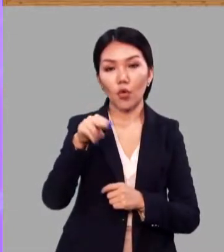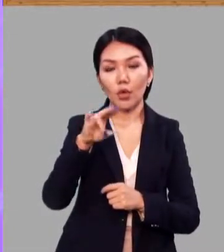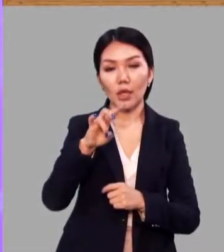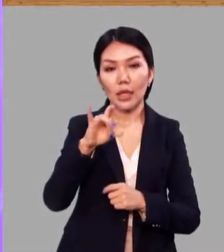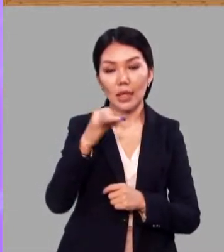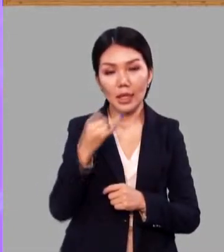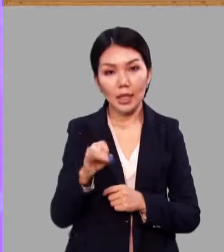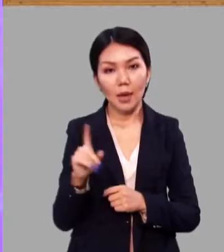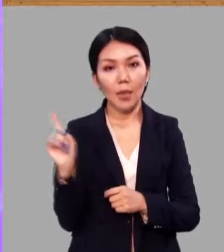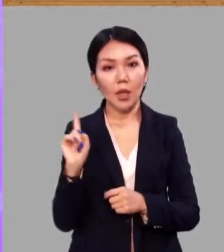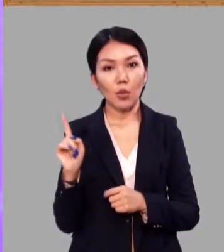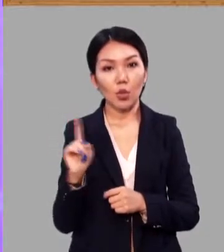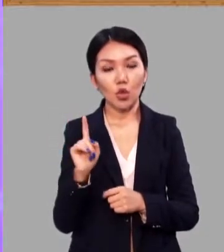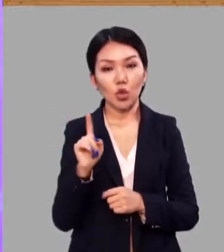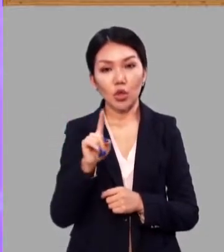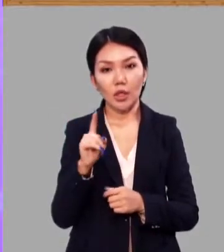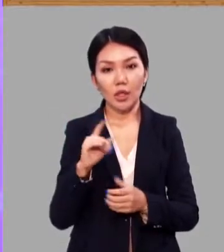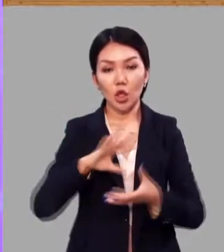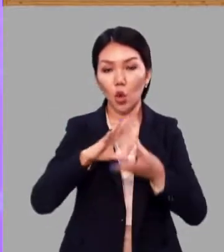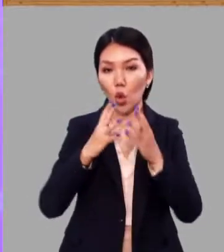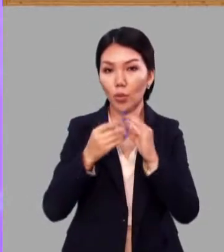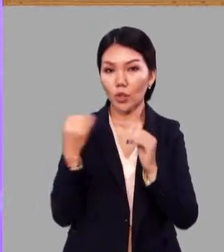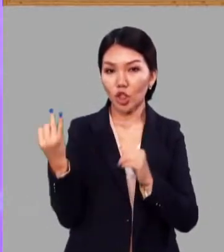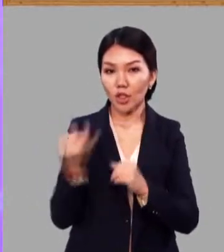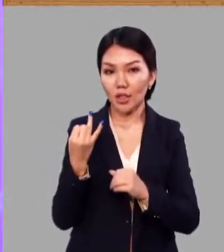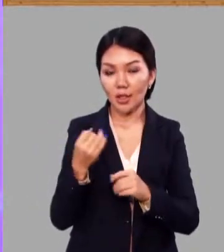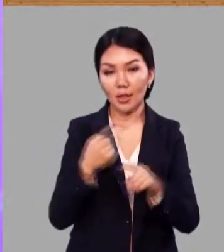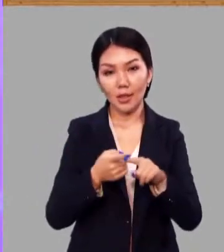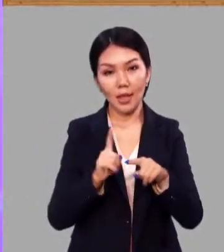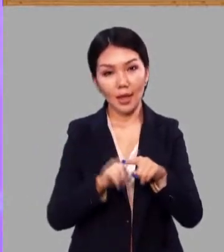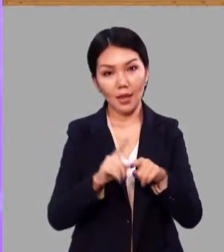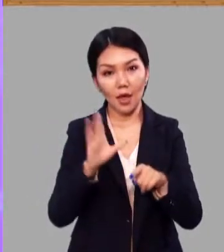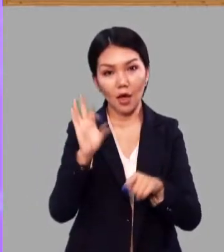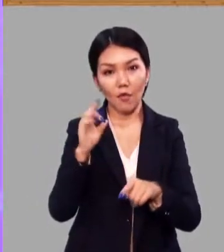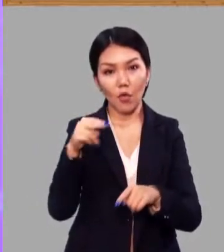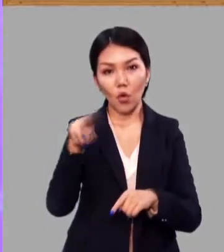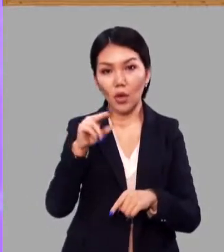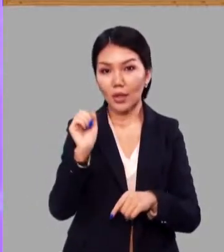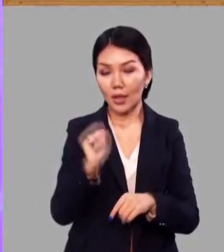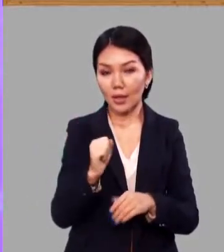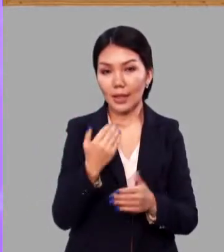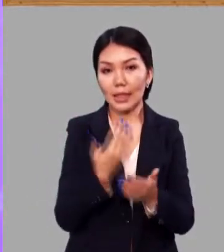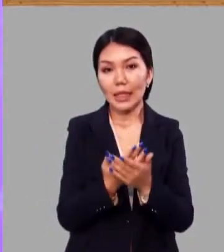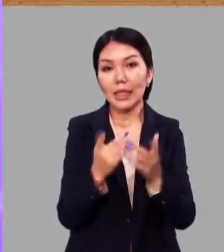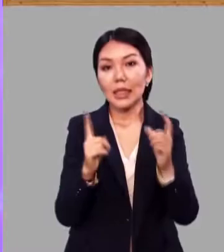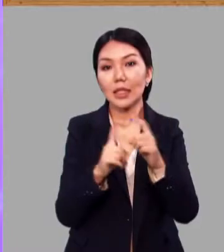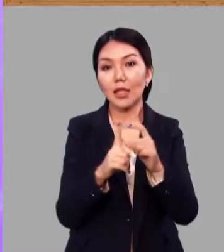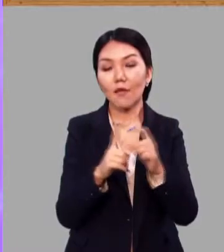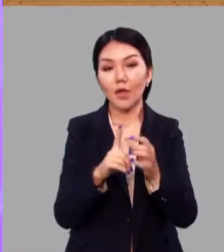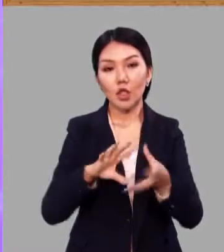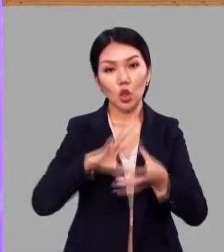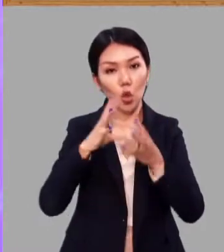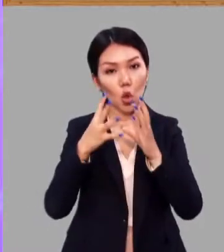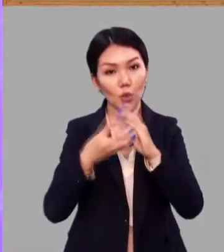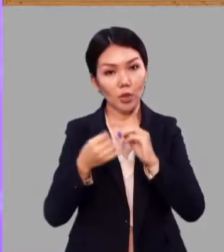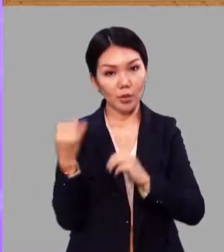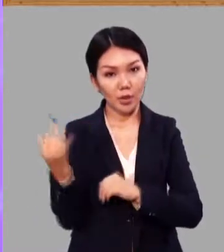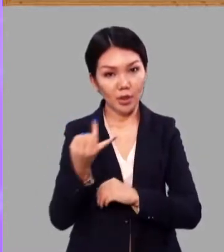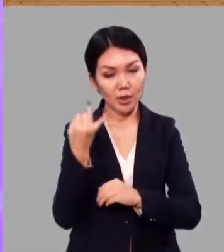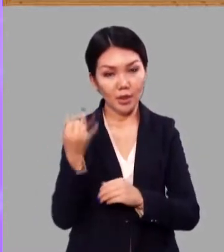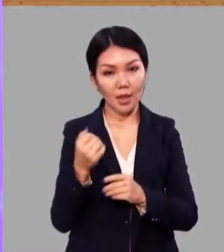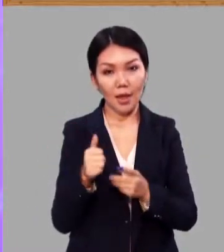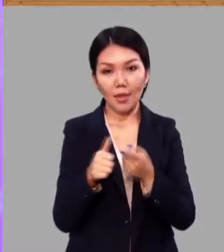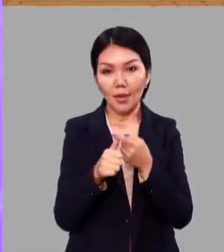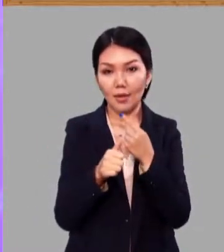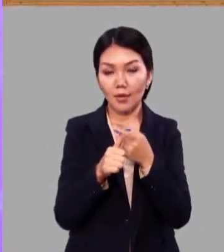у них есть общий интерес – это вода. Такие слова с общими интересами